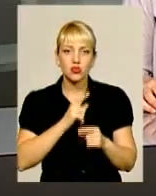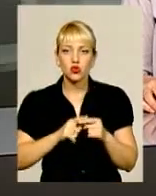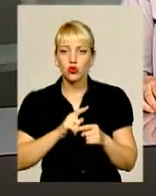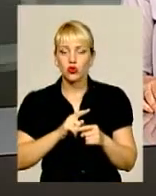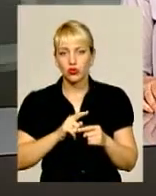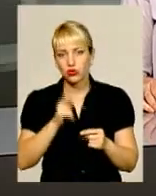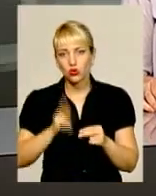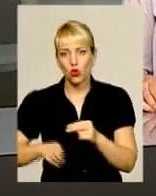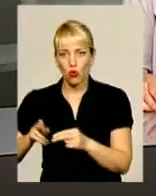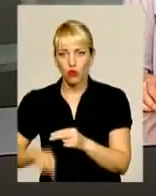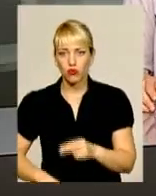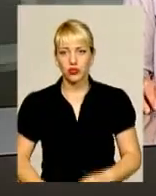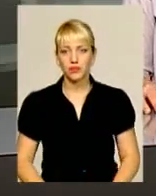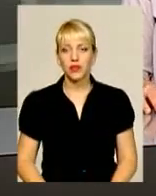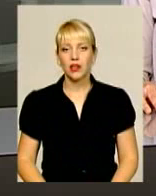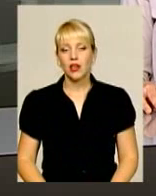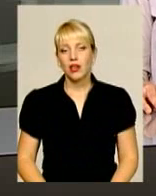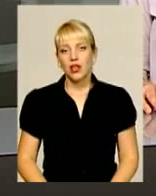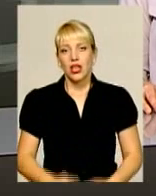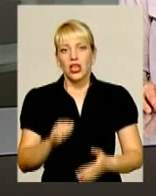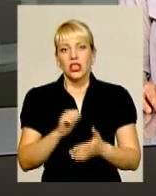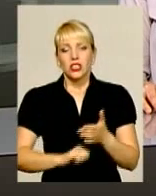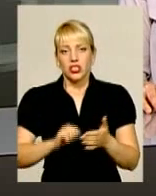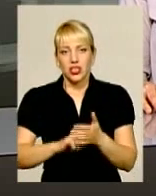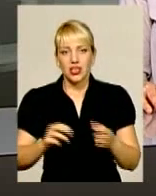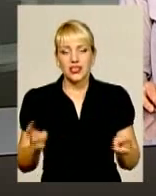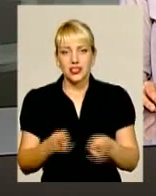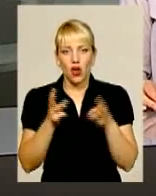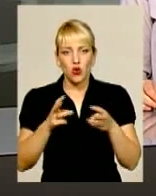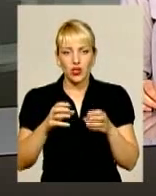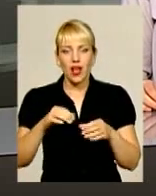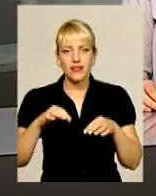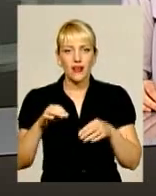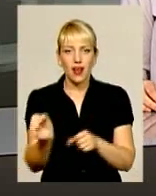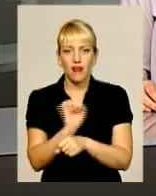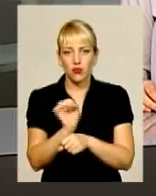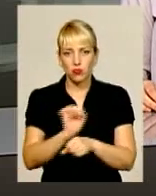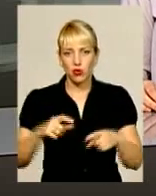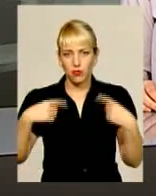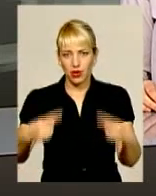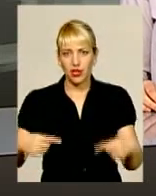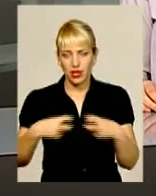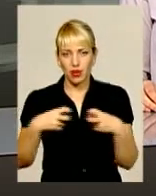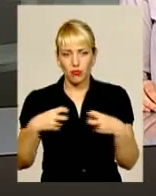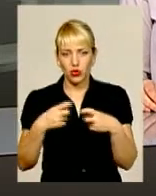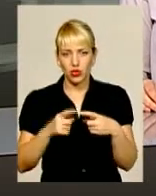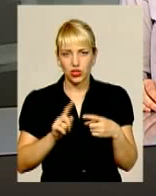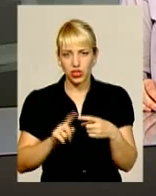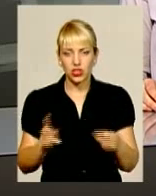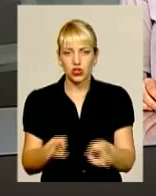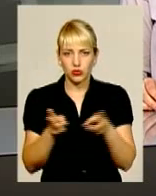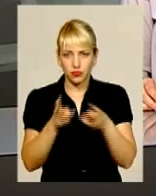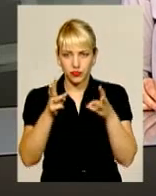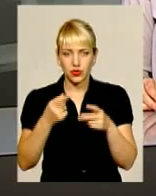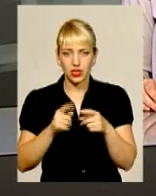Через загоряння автомобільних покришок мало не згоріли пирогівці Хмельницького району. Рятувальникам вдалося ліквідувати